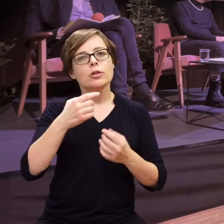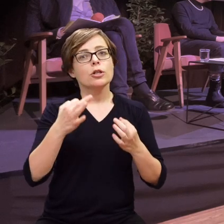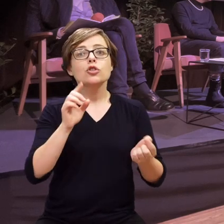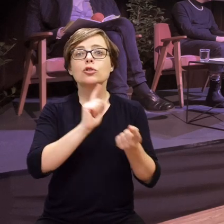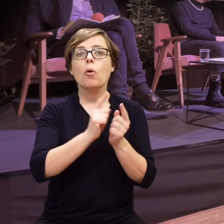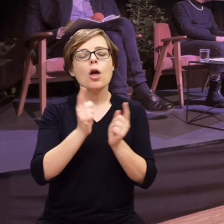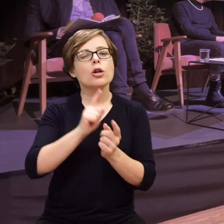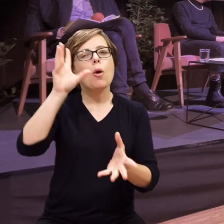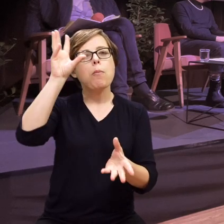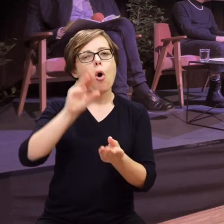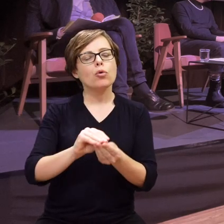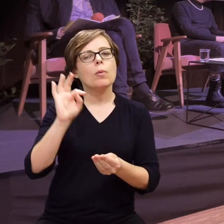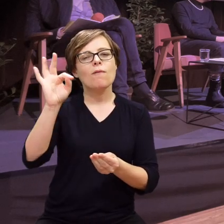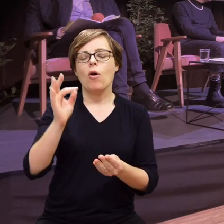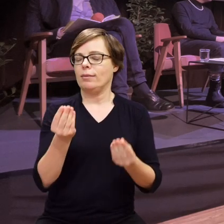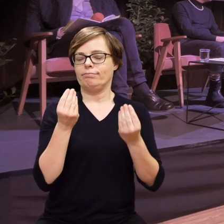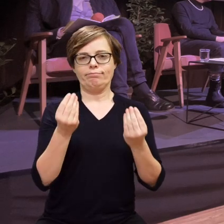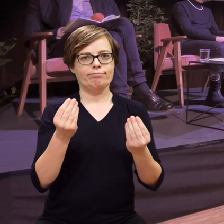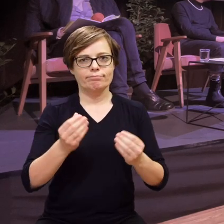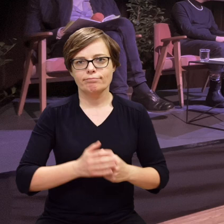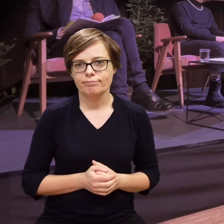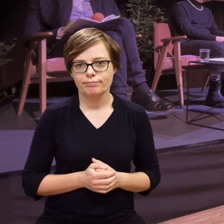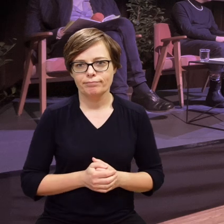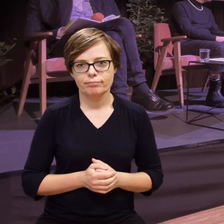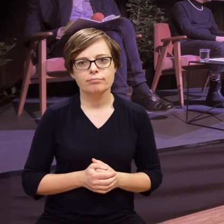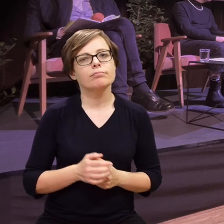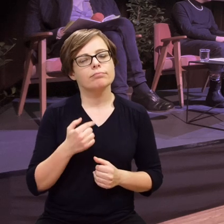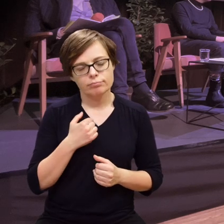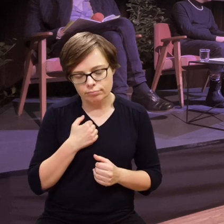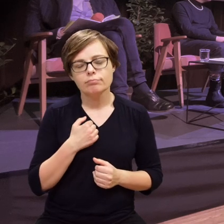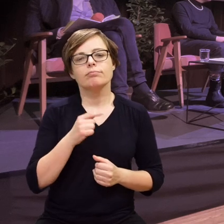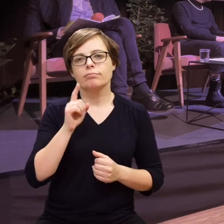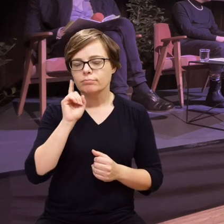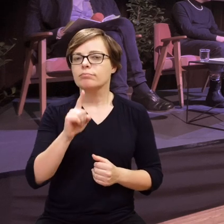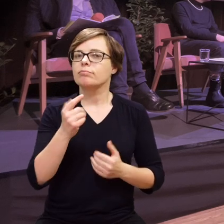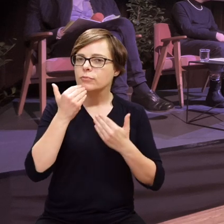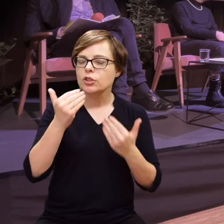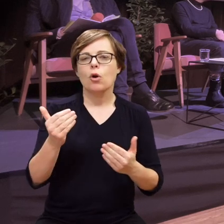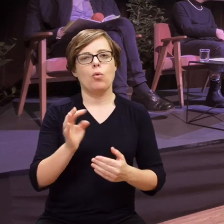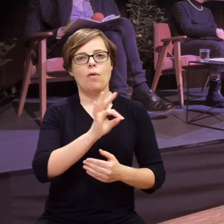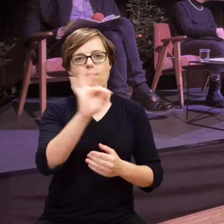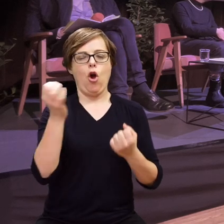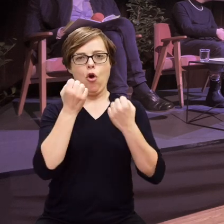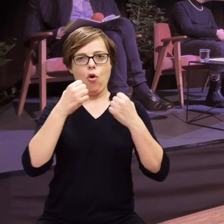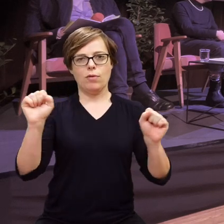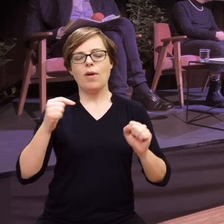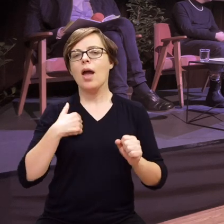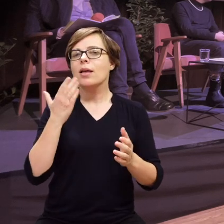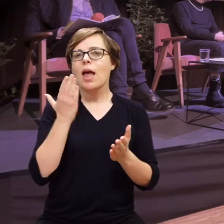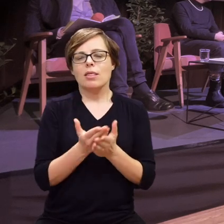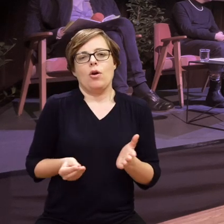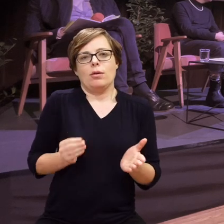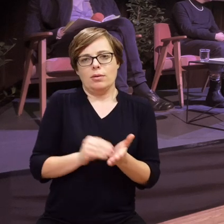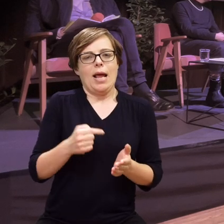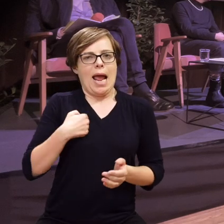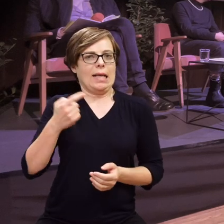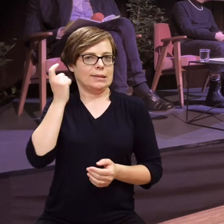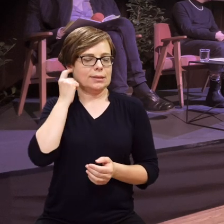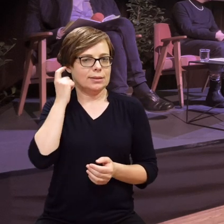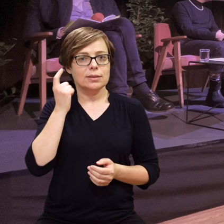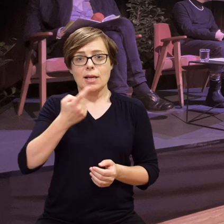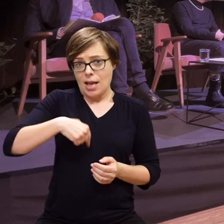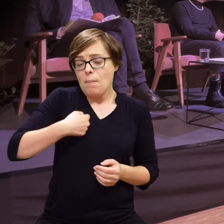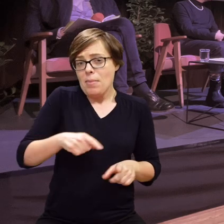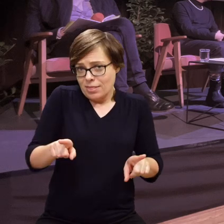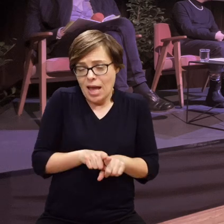piękna puenta tego naszego dzisiejszego spotkania. Za tę odwagę u nas wszystkich, bo ja tylko tak od siebie, od słyszącej powiem.